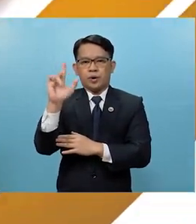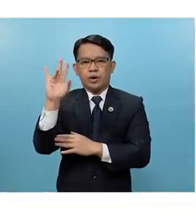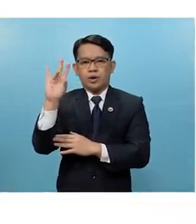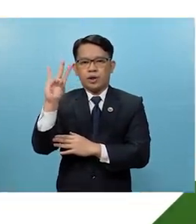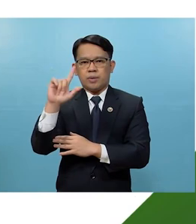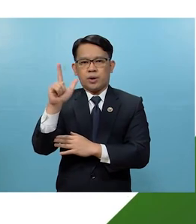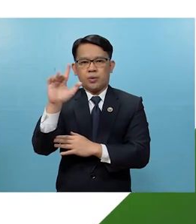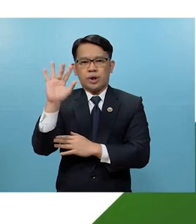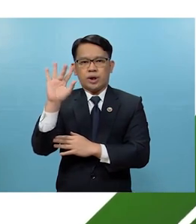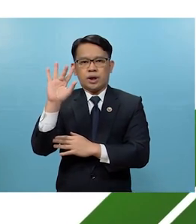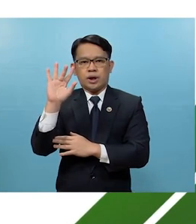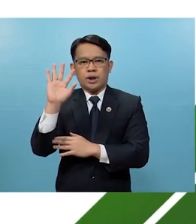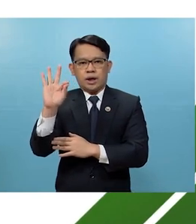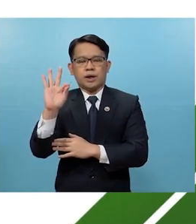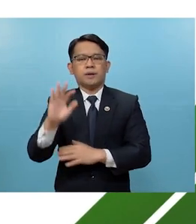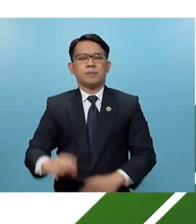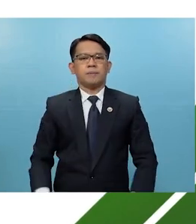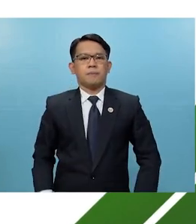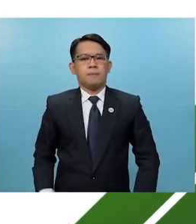-29